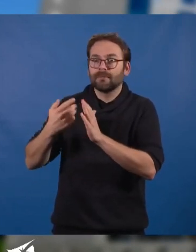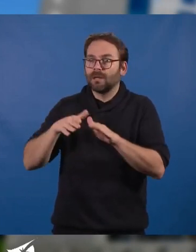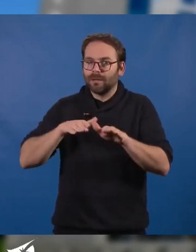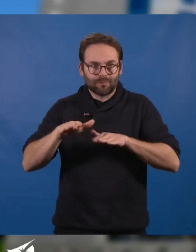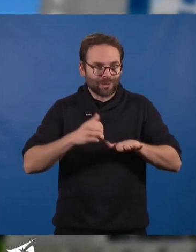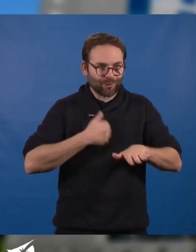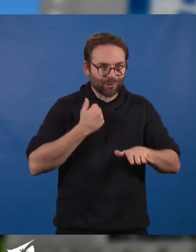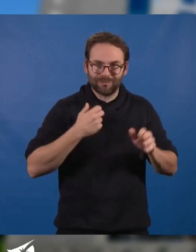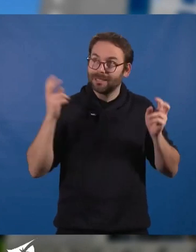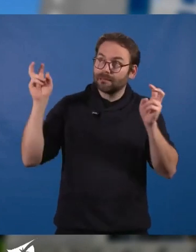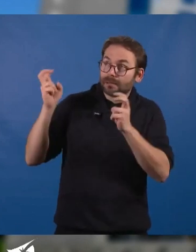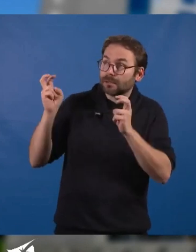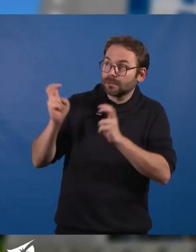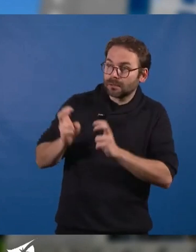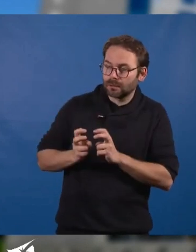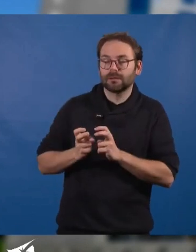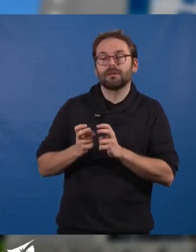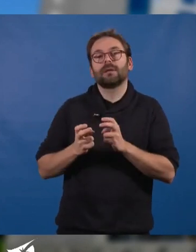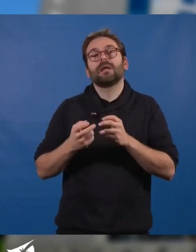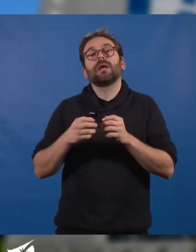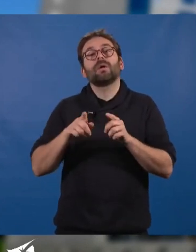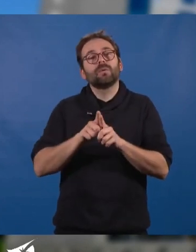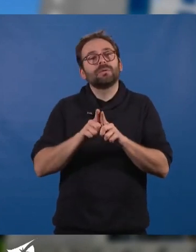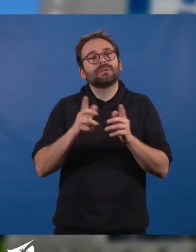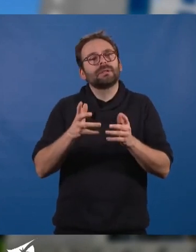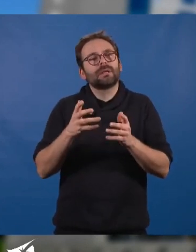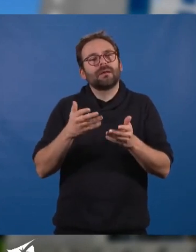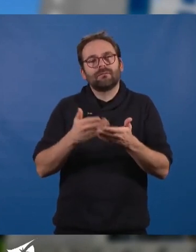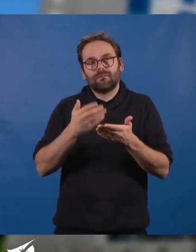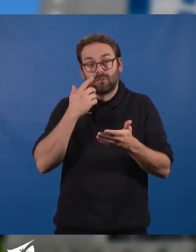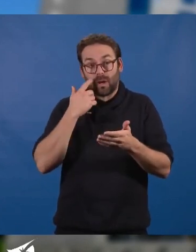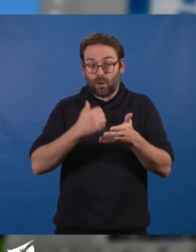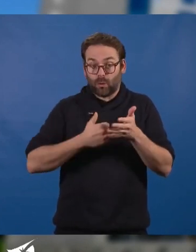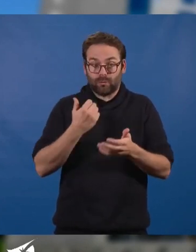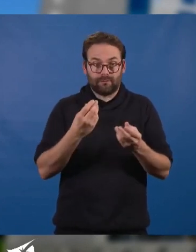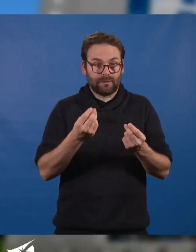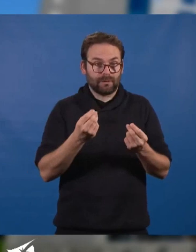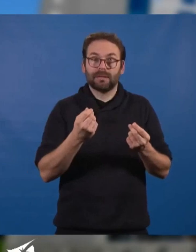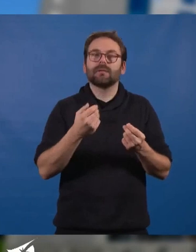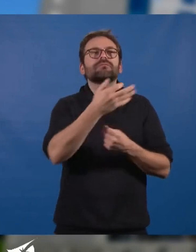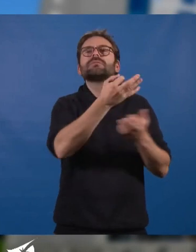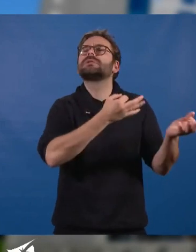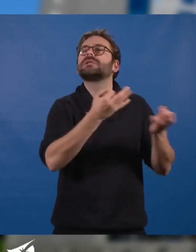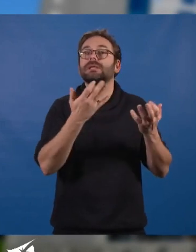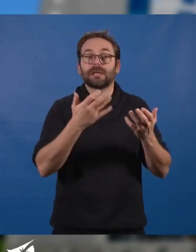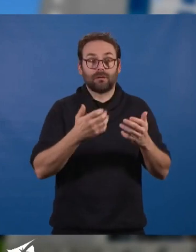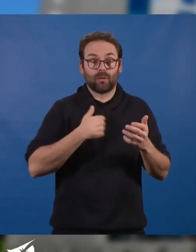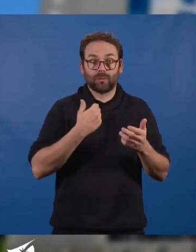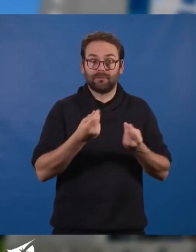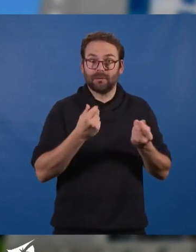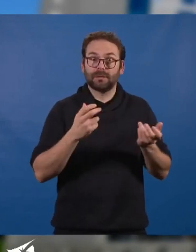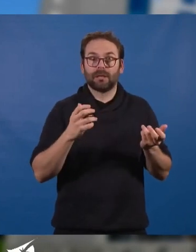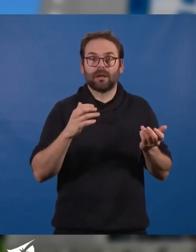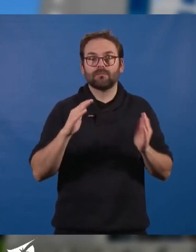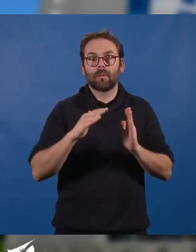manœuvre et de mettre en cause, cela a été rappelé par mes collègues, l'autonomie financière des collectivités et donc l'esprit même